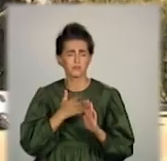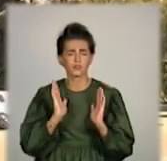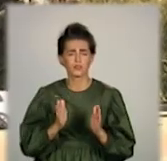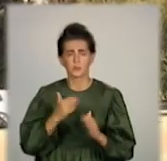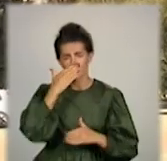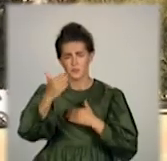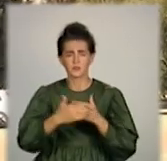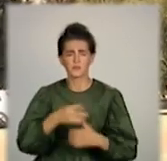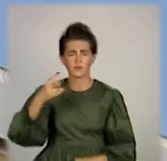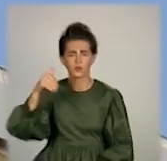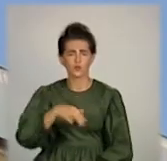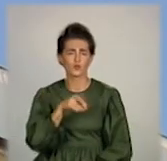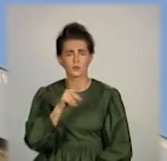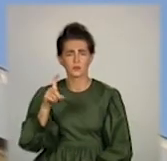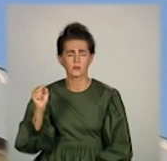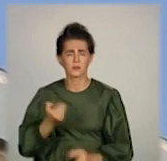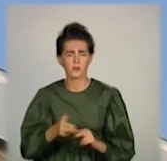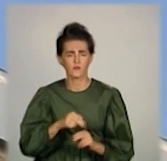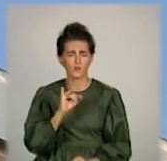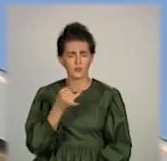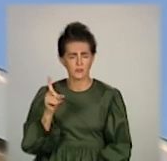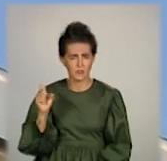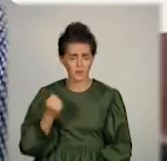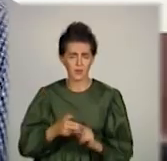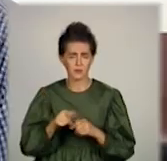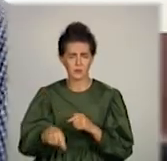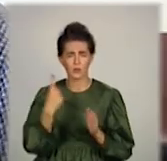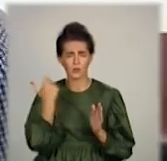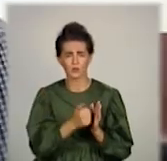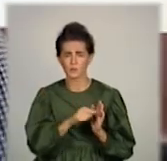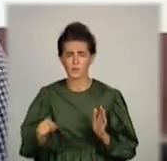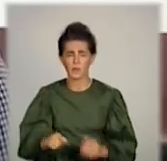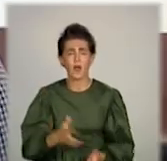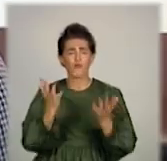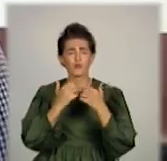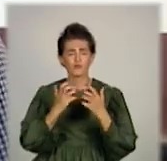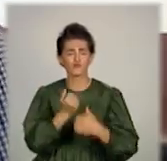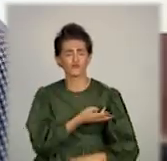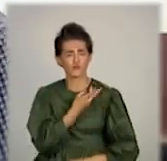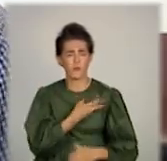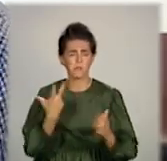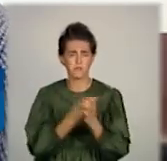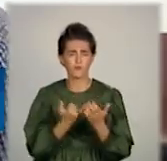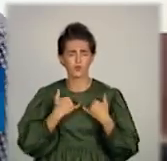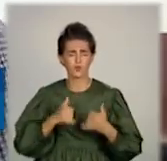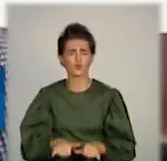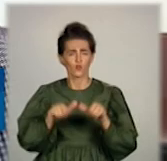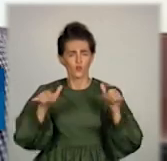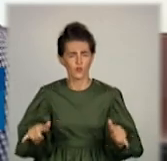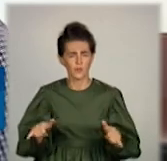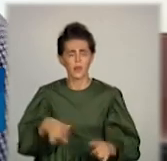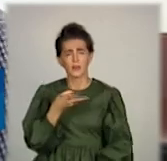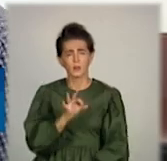майже 2000 доз Пфайзера. Це на цьому тижні. Кількість бажаючих пройти щеплення, вона збільшується. І